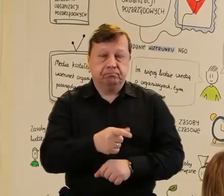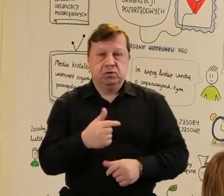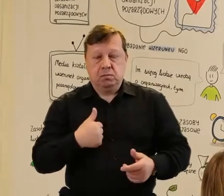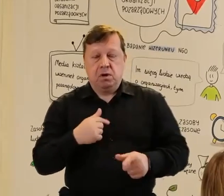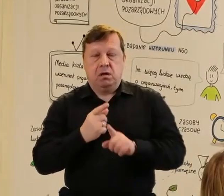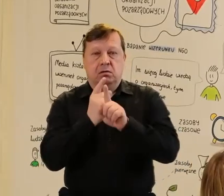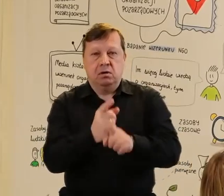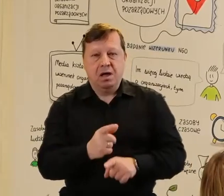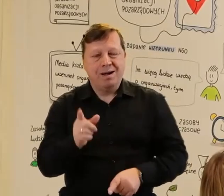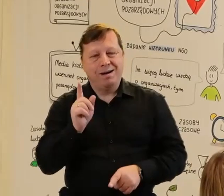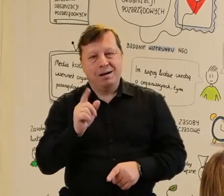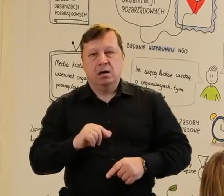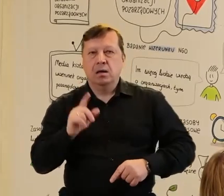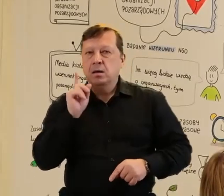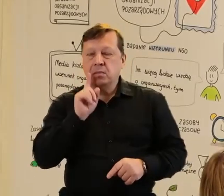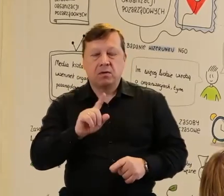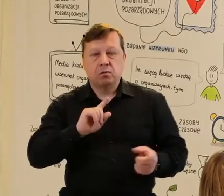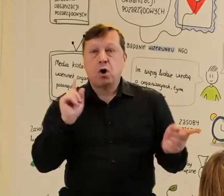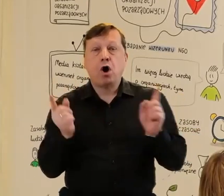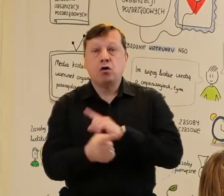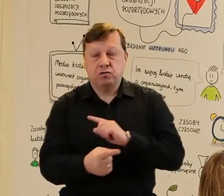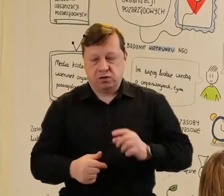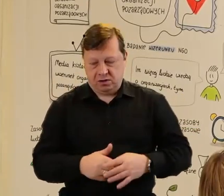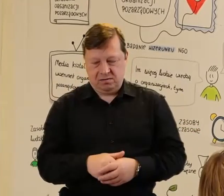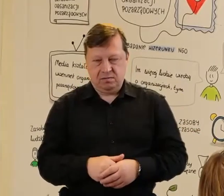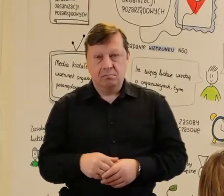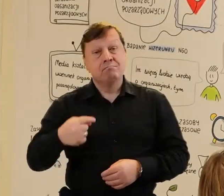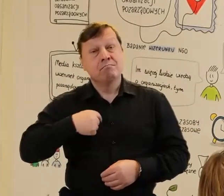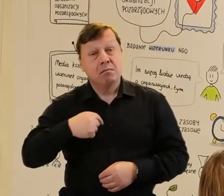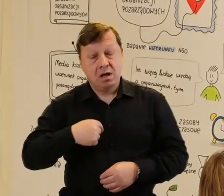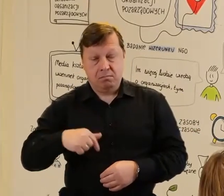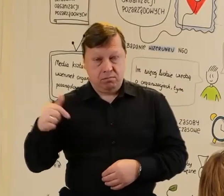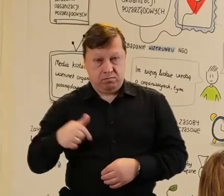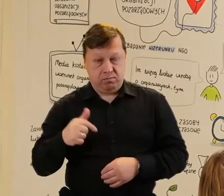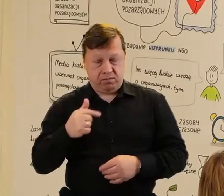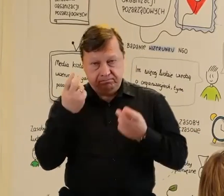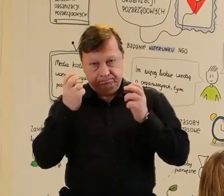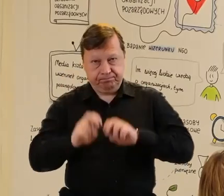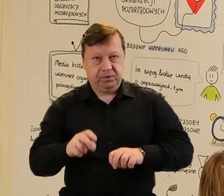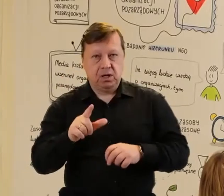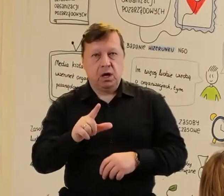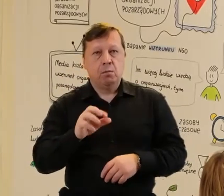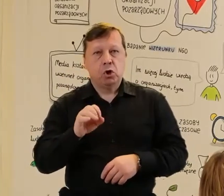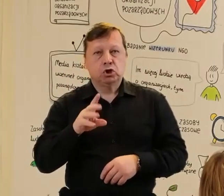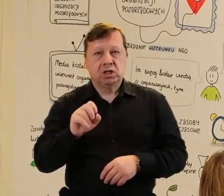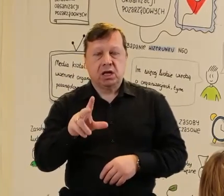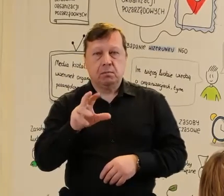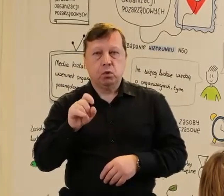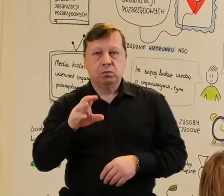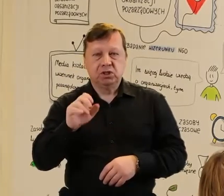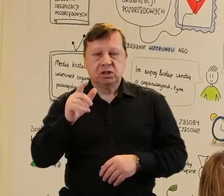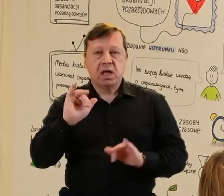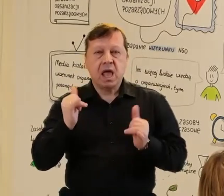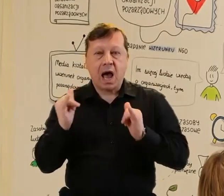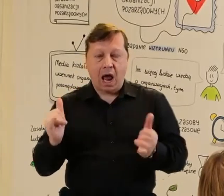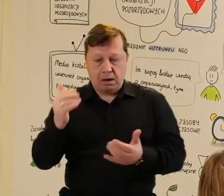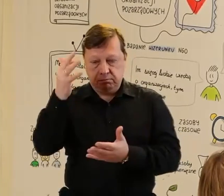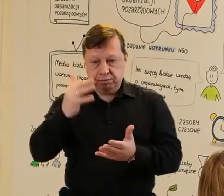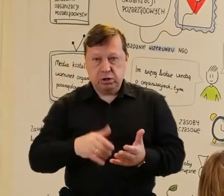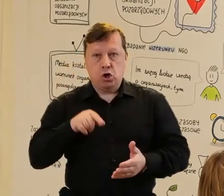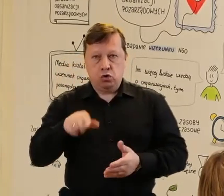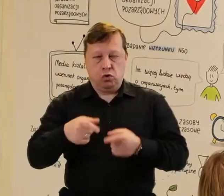Tak naprawdę sytuacja powinna być odwrotna. To znaczy my powinniśmy definiować pożytek publiczny, jak my go uważamy i go